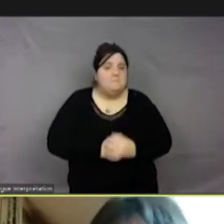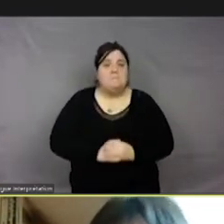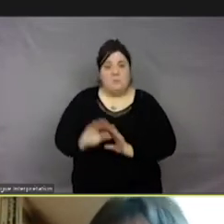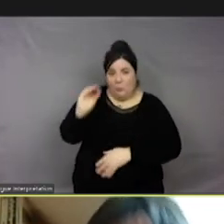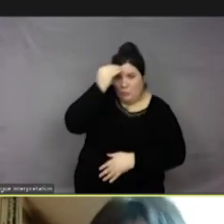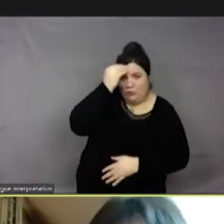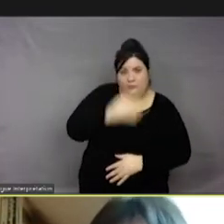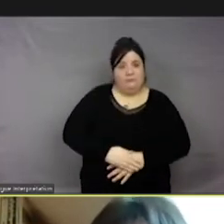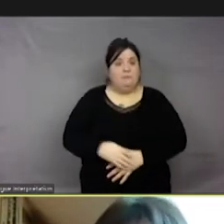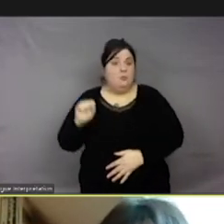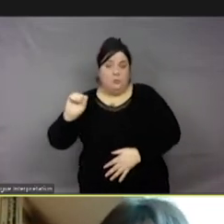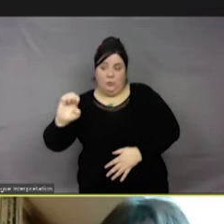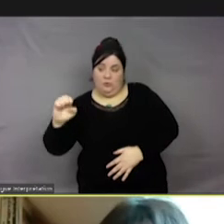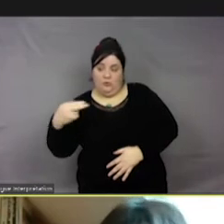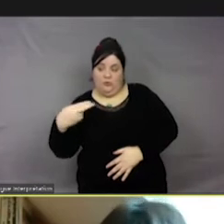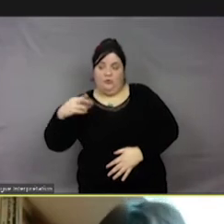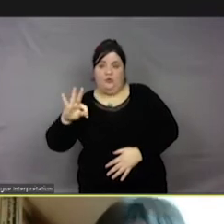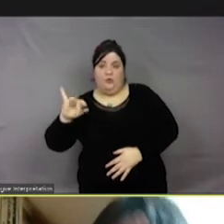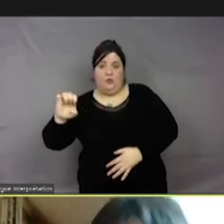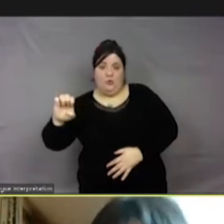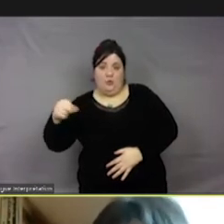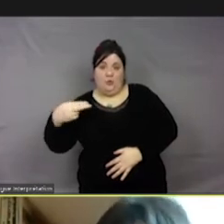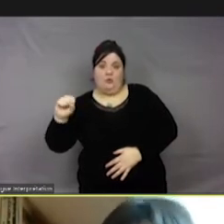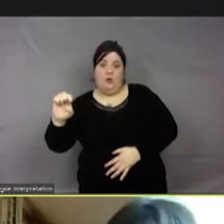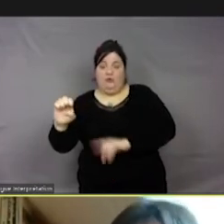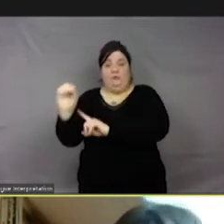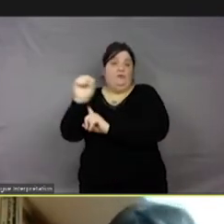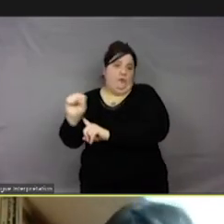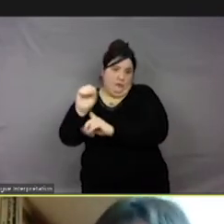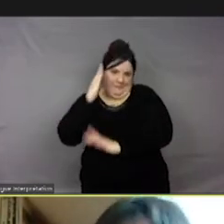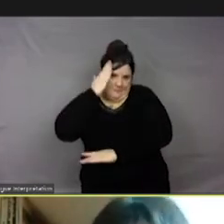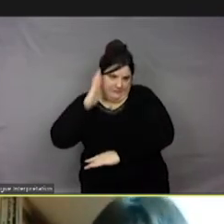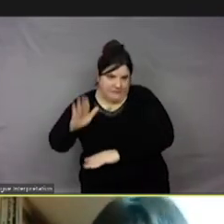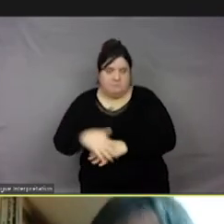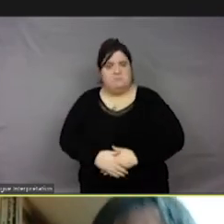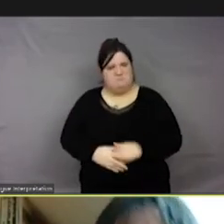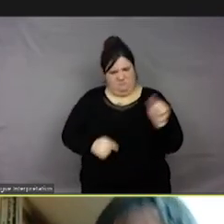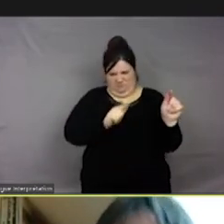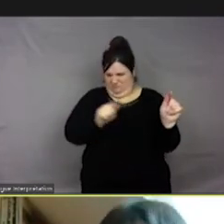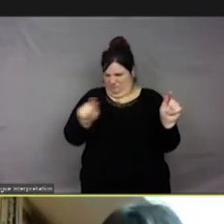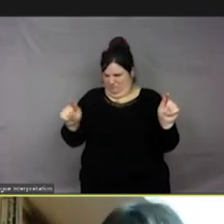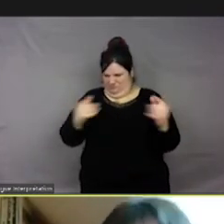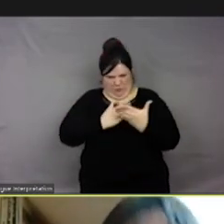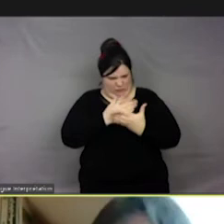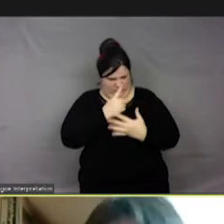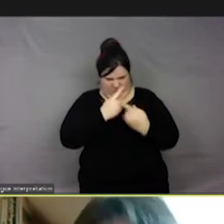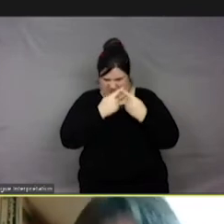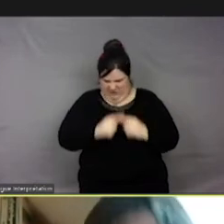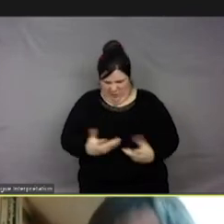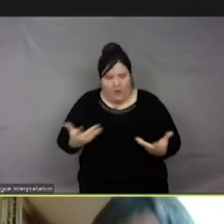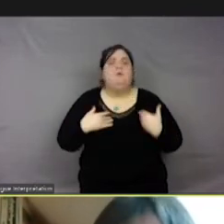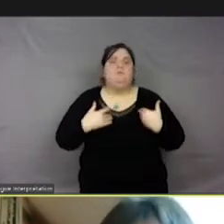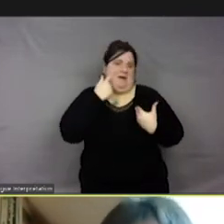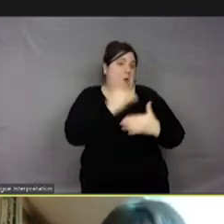fondamentaux pour la protection animalière. Il y a des nuances sémantiques,'est-à-dire des nuances de sens. Donc, je vous fais un plan en cette